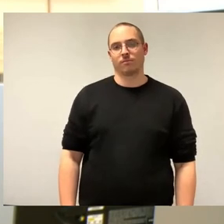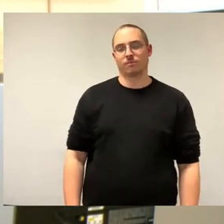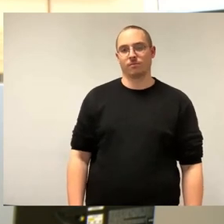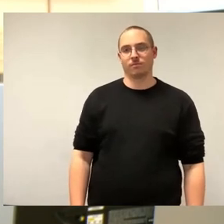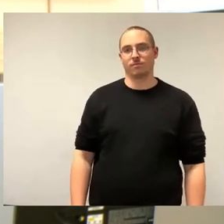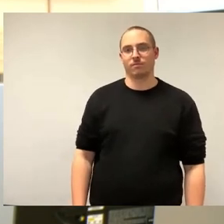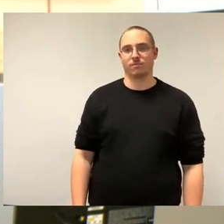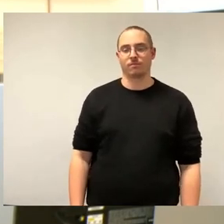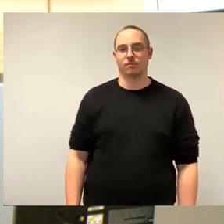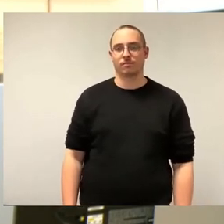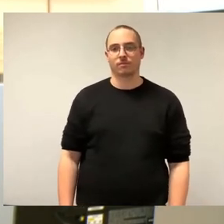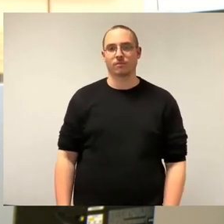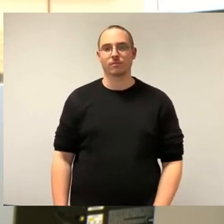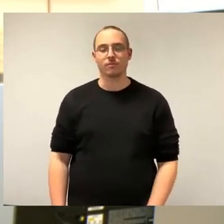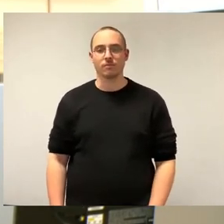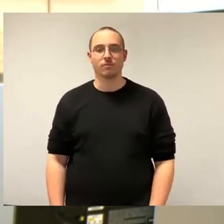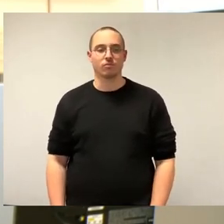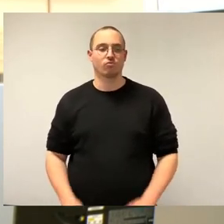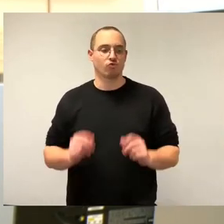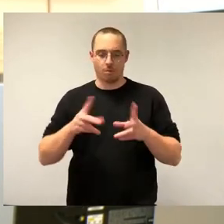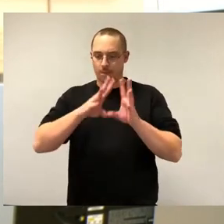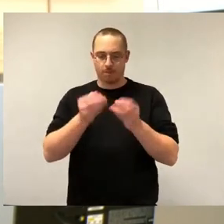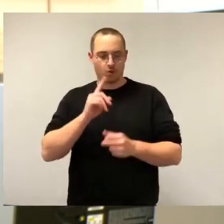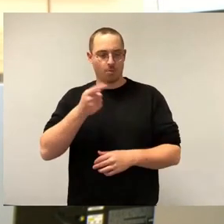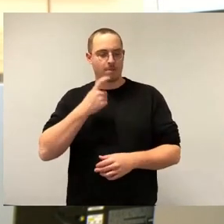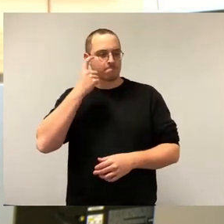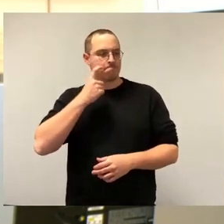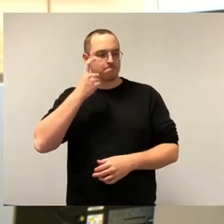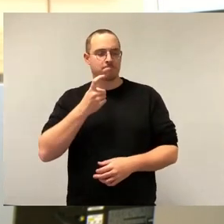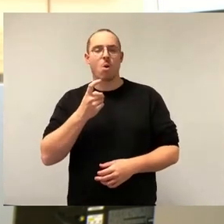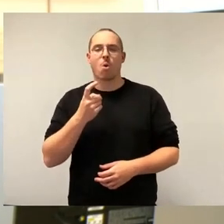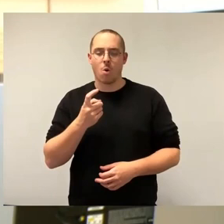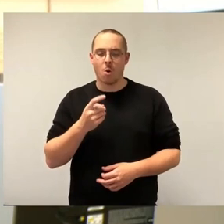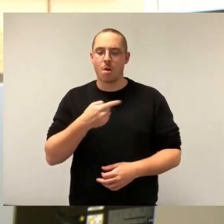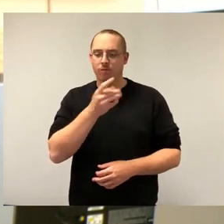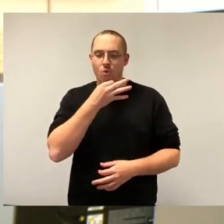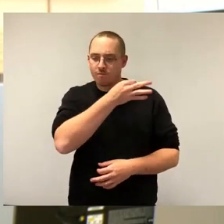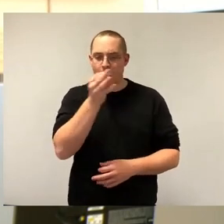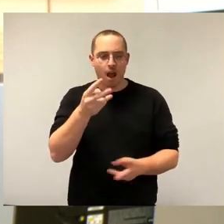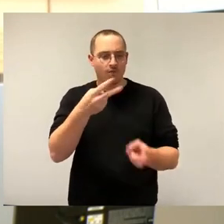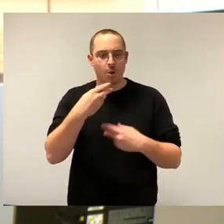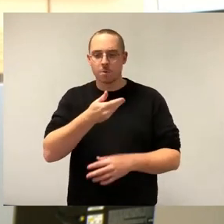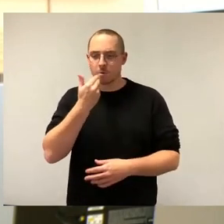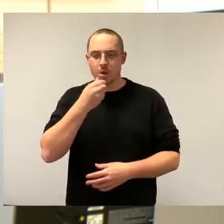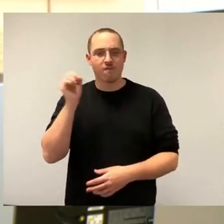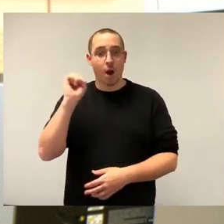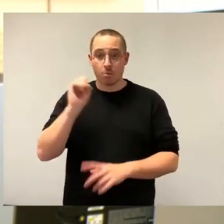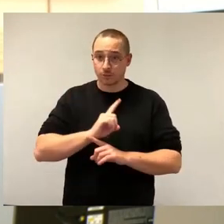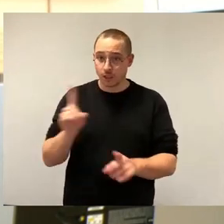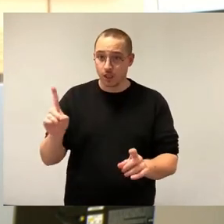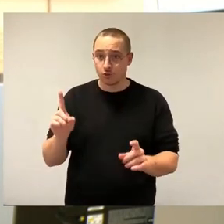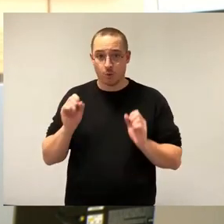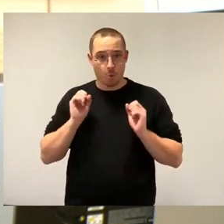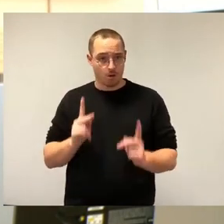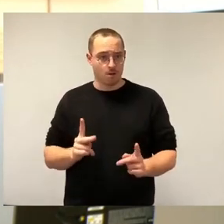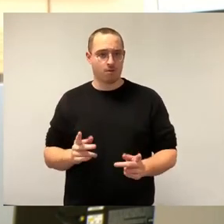Ja, insgesamt könnte man sich natürlich noch fragen, warum Leute nicht teilgenommen haben, die in der letzten Zeit nicht teilgenommen haben. Da würde ich mal behaupten, dass bei vielen das